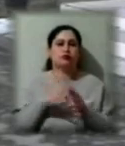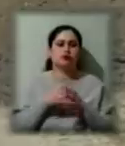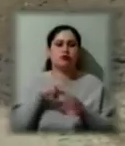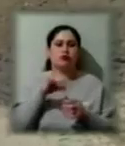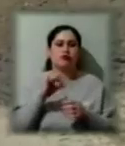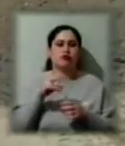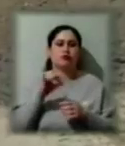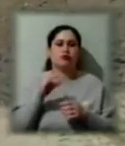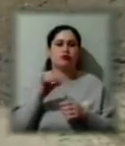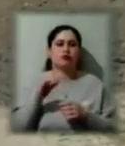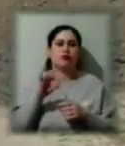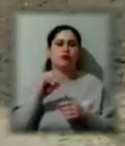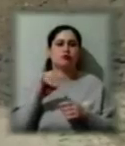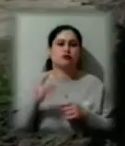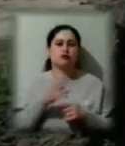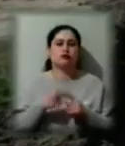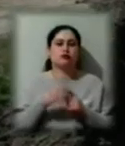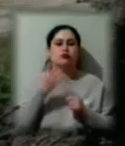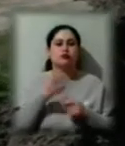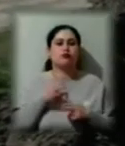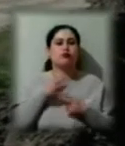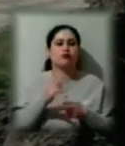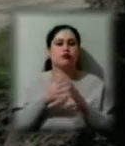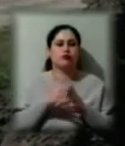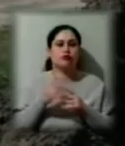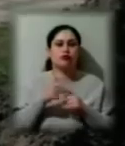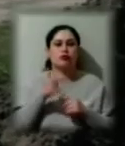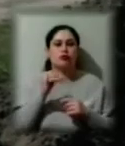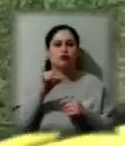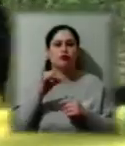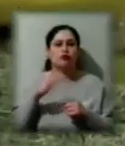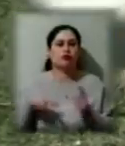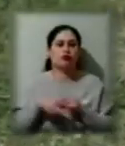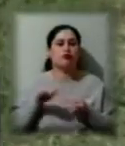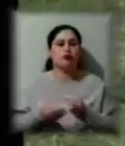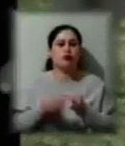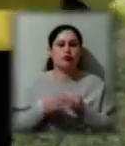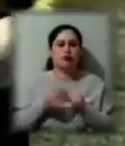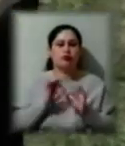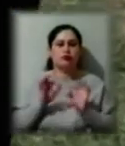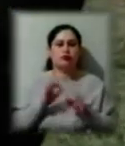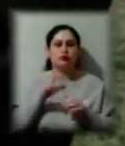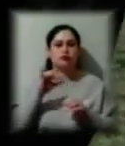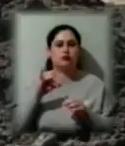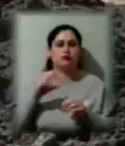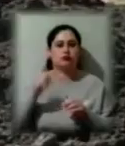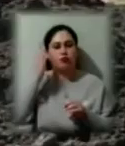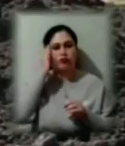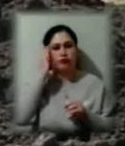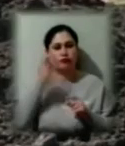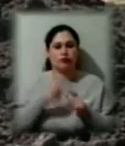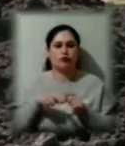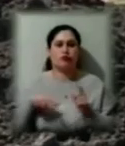району. Інші чотири в'їзди до села ґрунтову дорогу перекопали, розказує сільський голова. Це ґрунтова дорога на